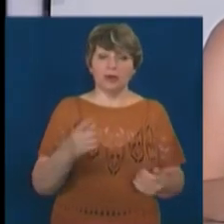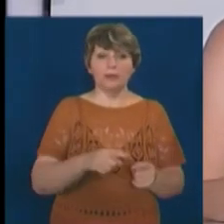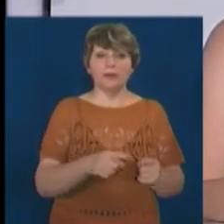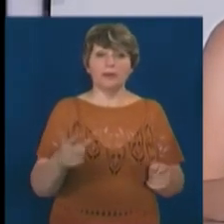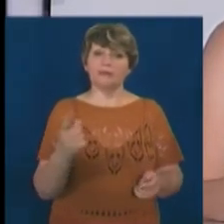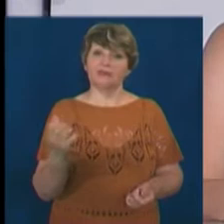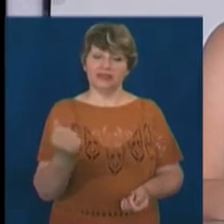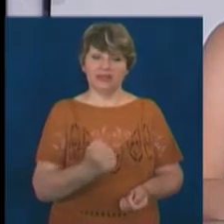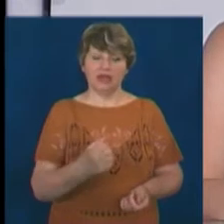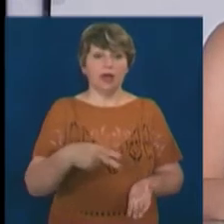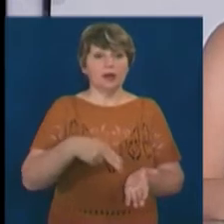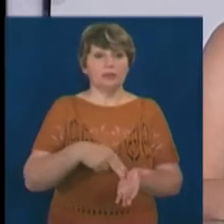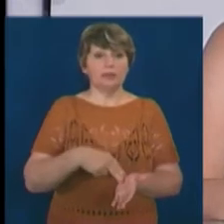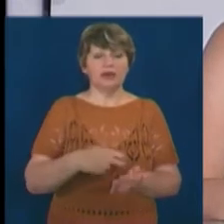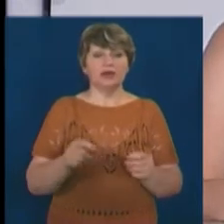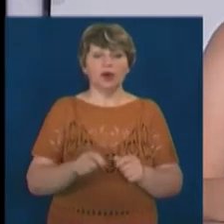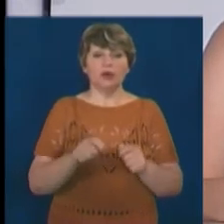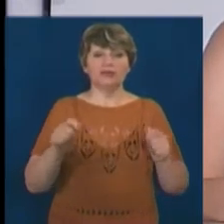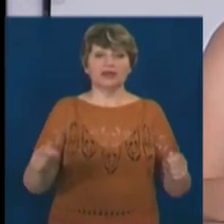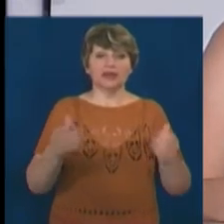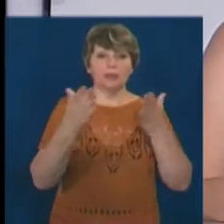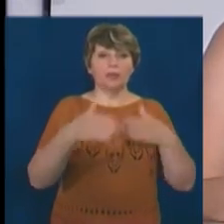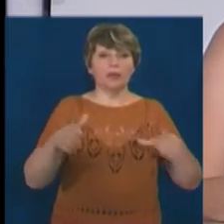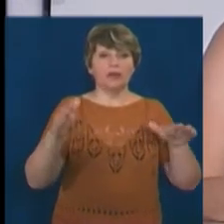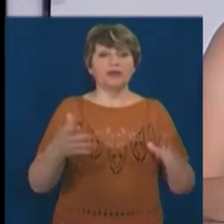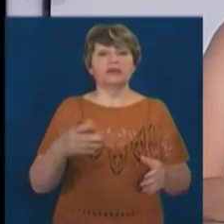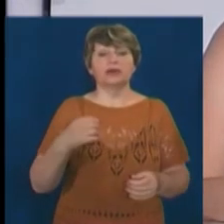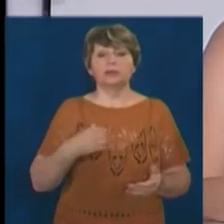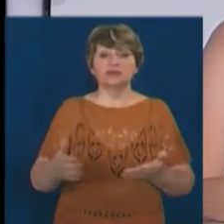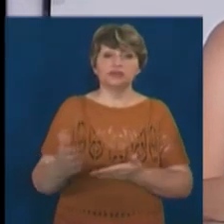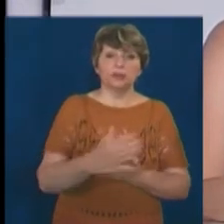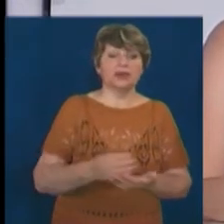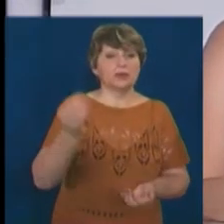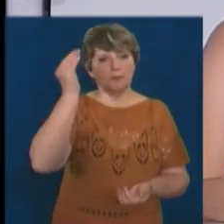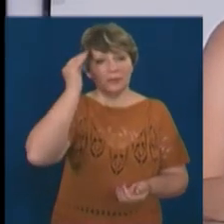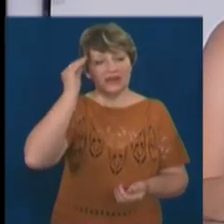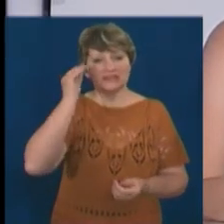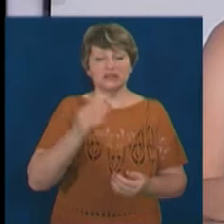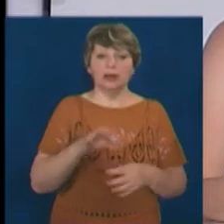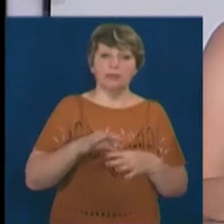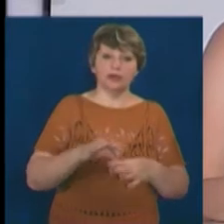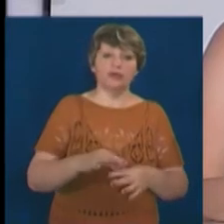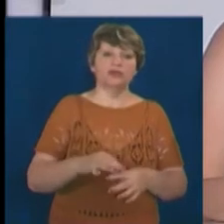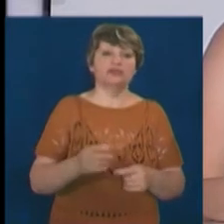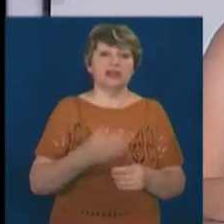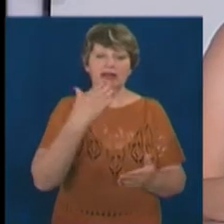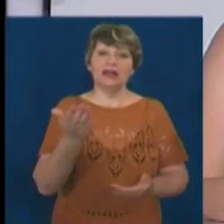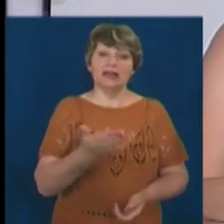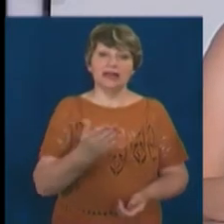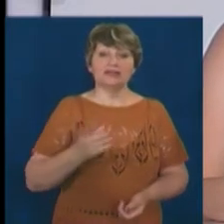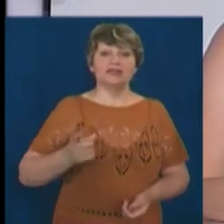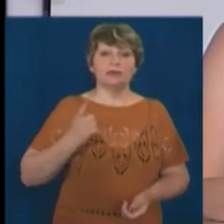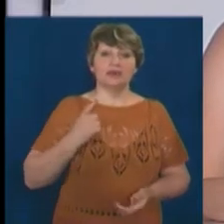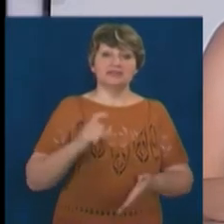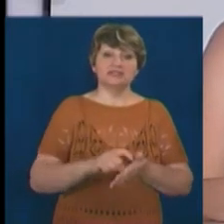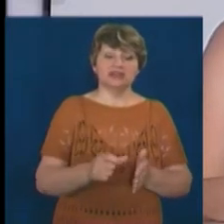стояв такий відкритий павільйон біля музею, де ми збирали ідеї від усіх містян, де ми проводили лекції, майстер-класи, де працювала дитяча